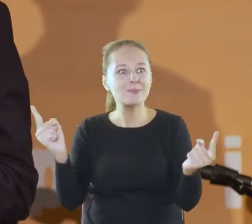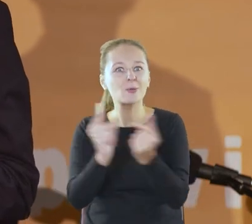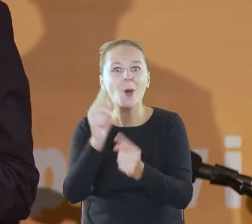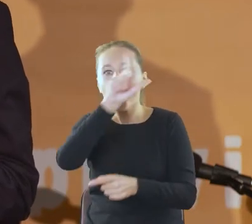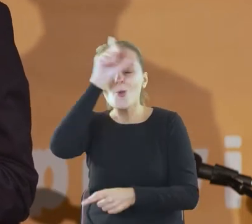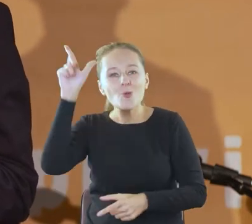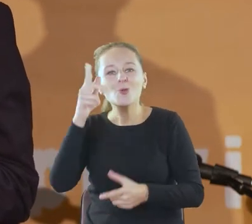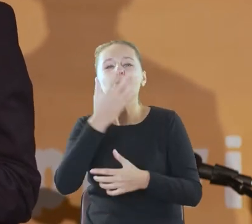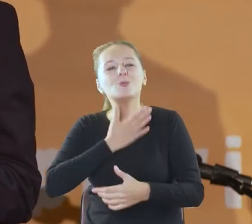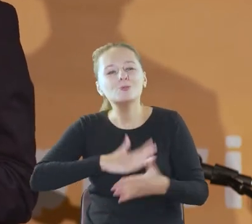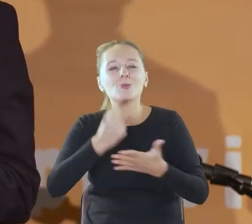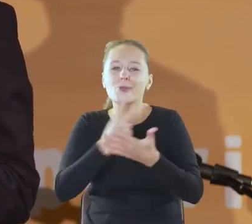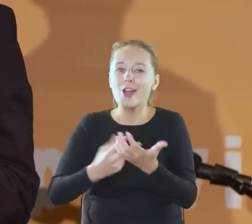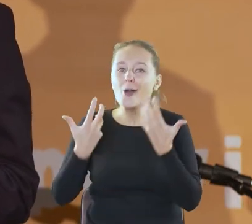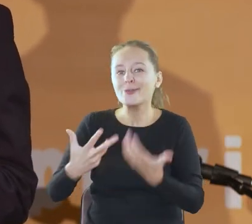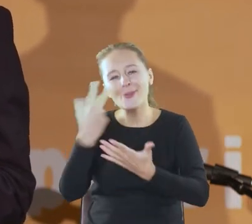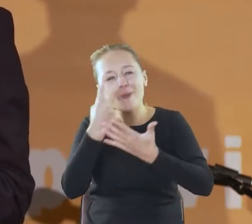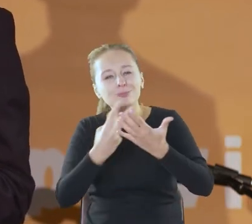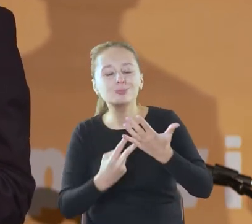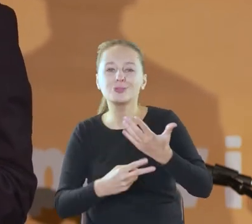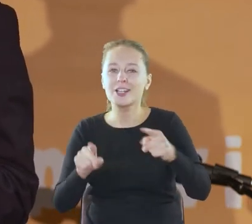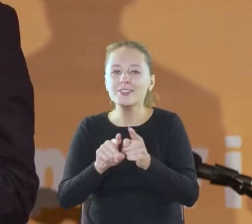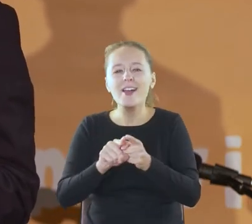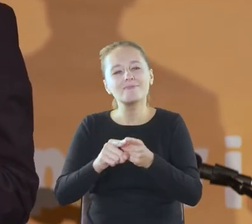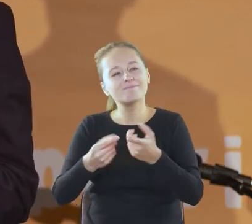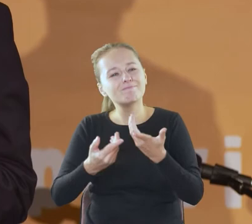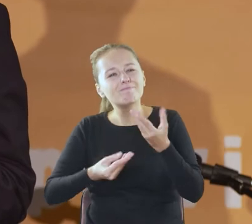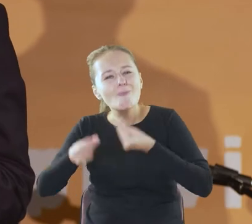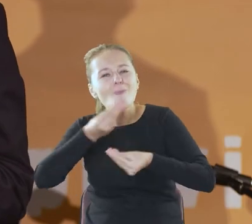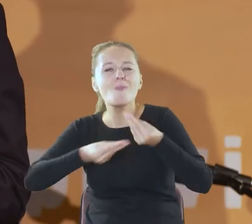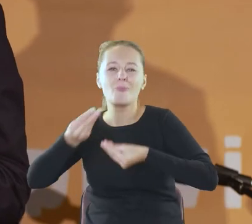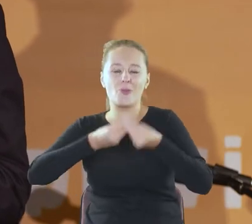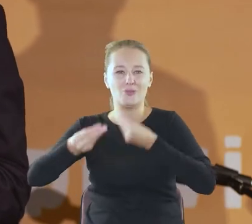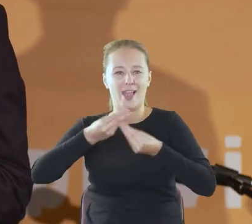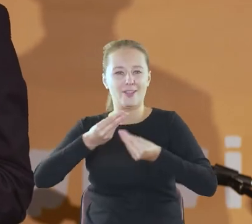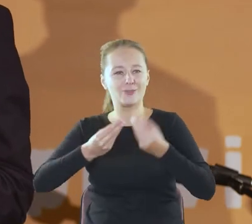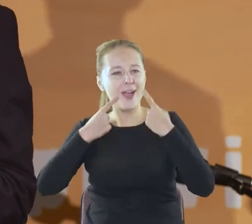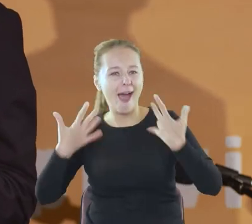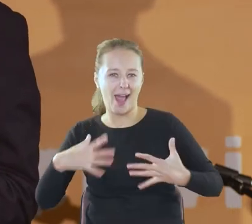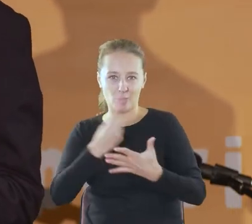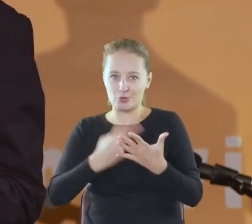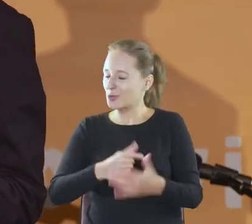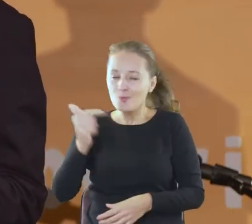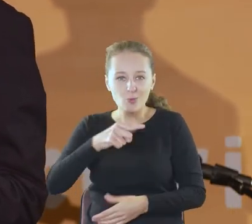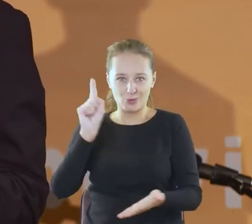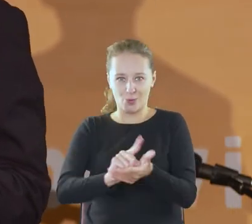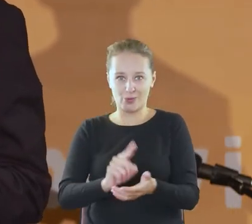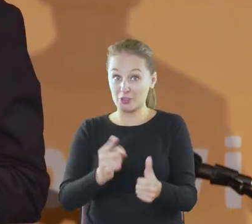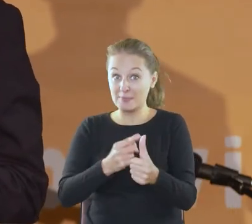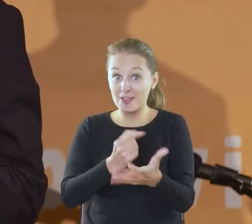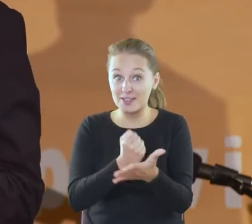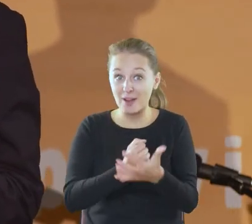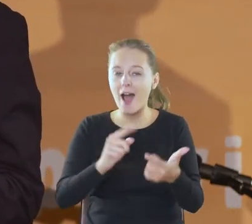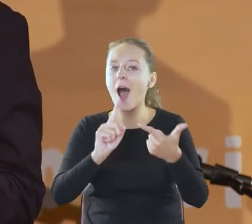którzy lubią czytać, którzy chcą czytać i chcą się dzielić tą radością czytania, to to musi się powieść. To jest pierwsza ważna rzecz, która musi się